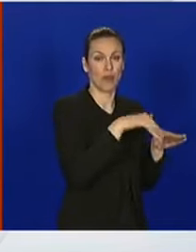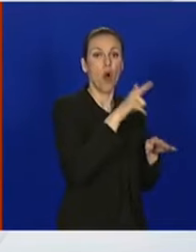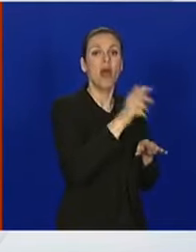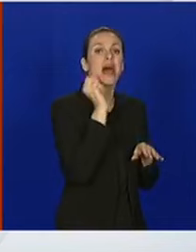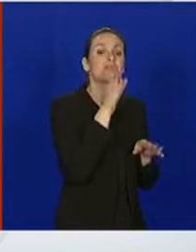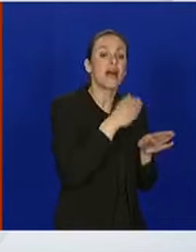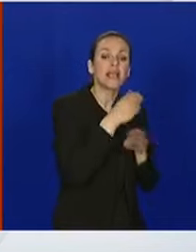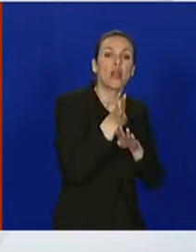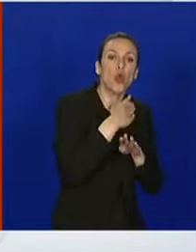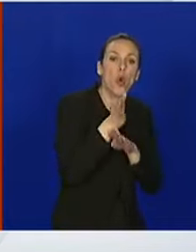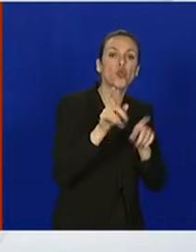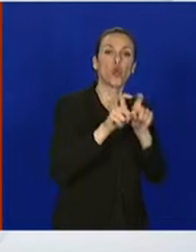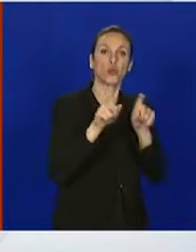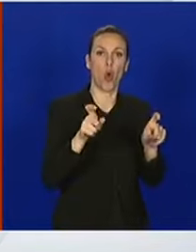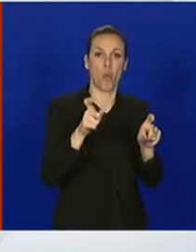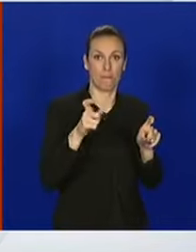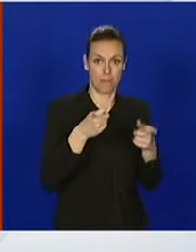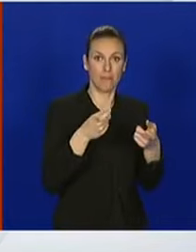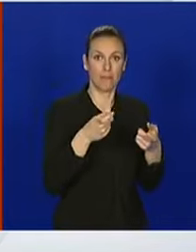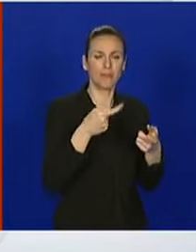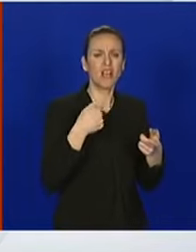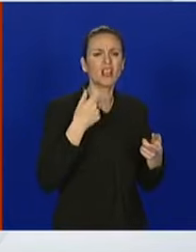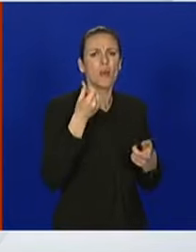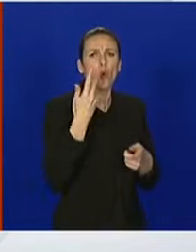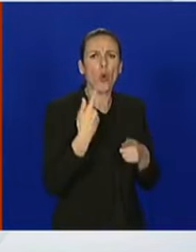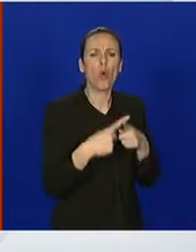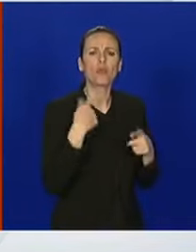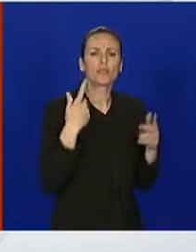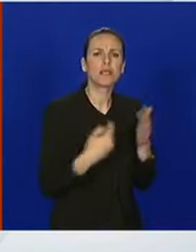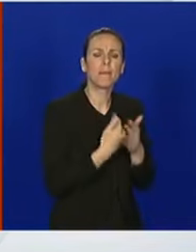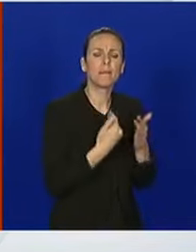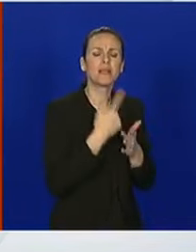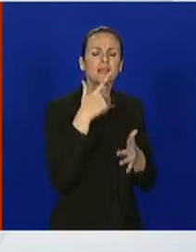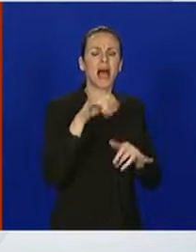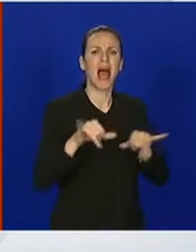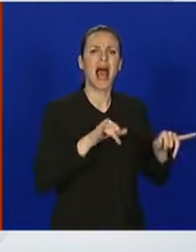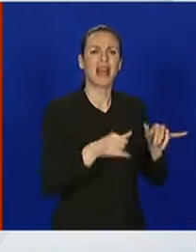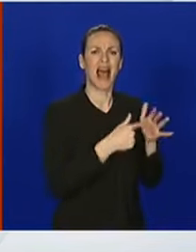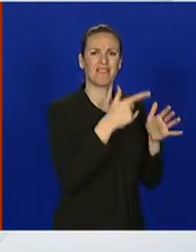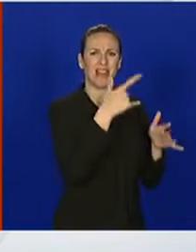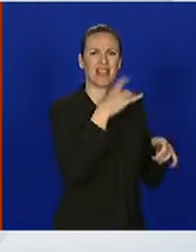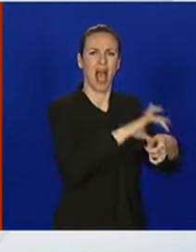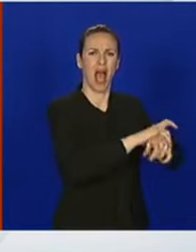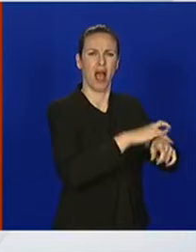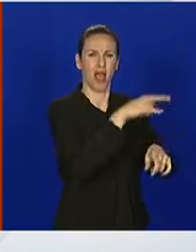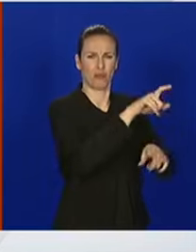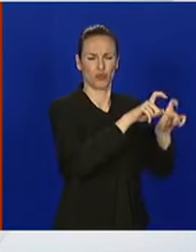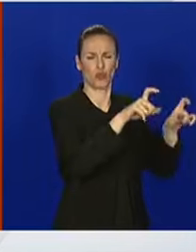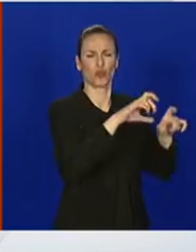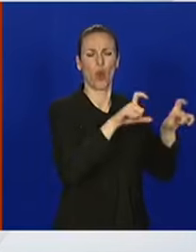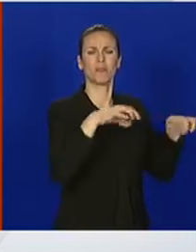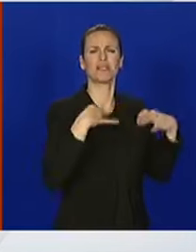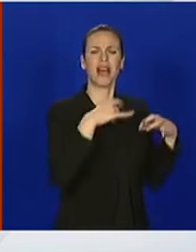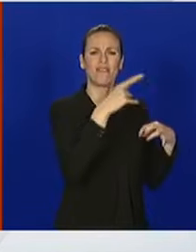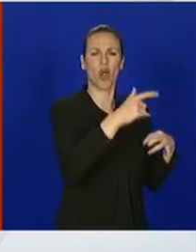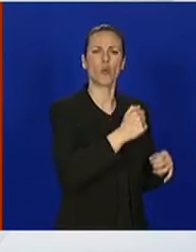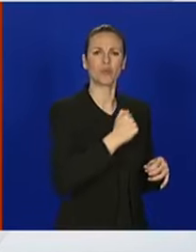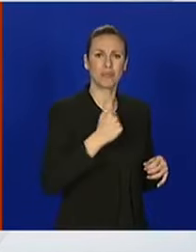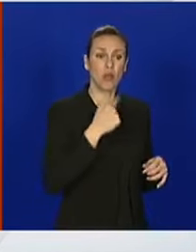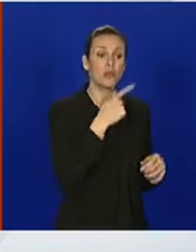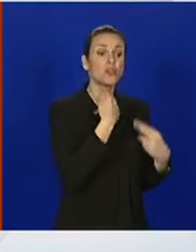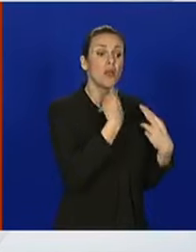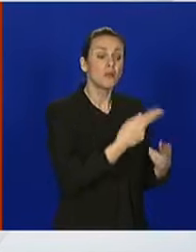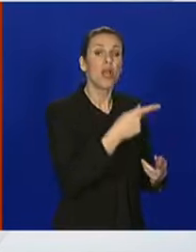domu zdravlja. Ja sam ovih dana u nekoliko navrete razgovarao sa ravnateljem doma zdravlja o Splitu, koji mi je rekao da je ta gospodža liječnica